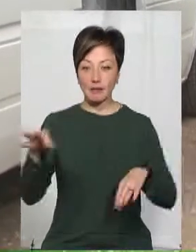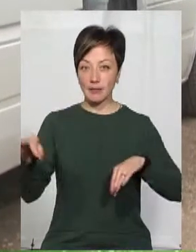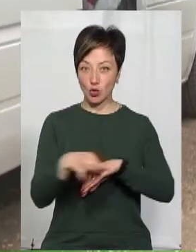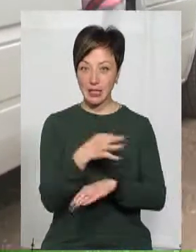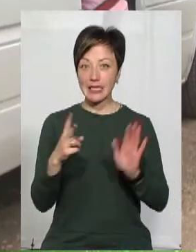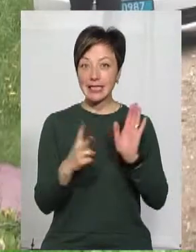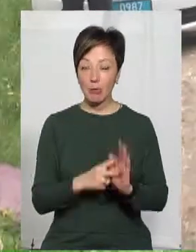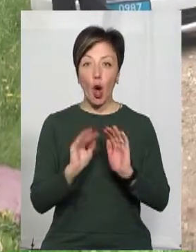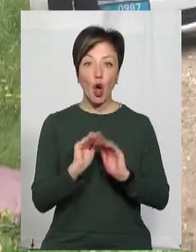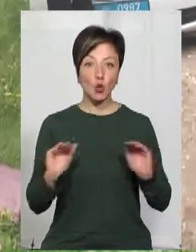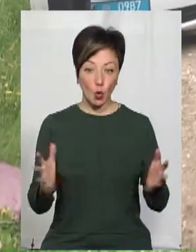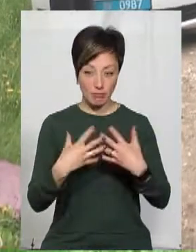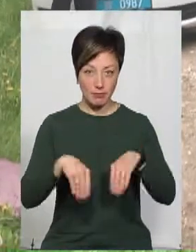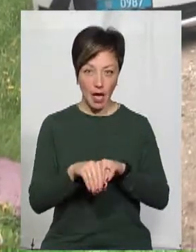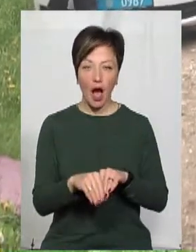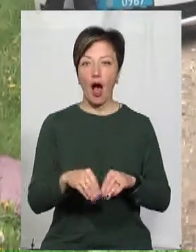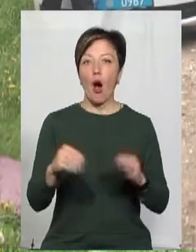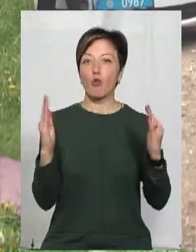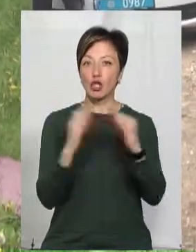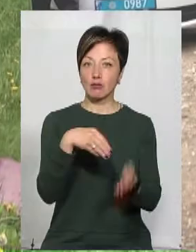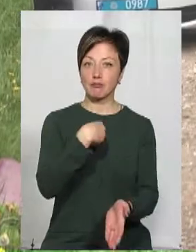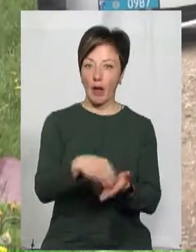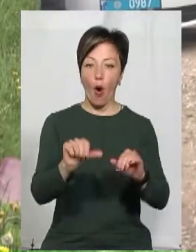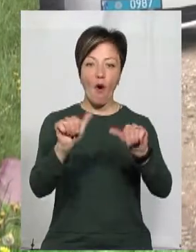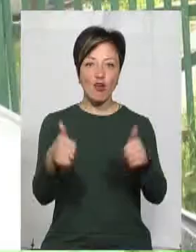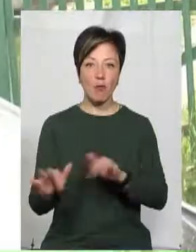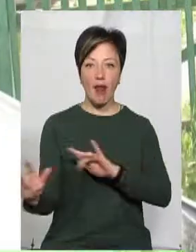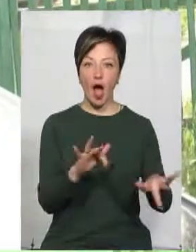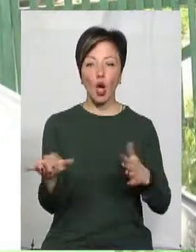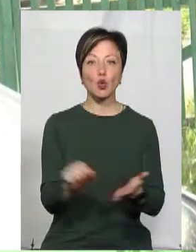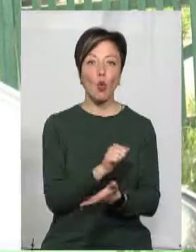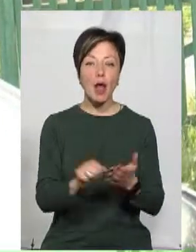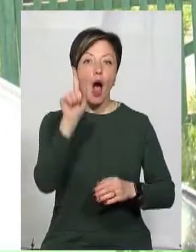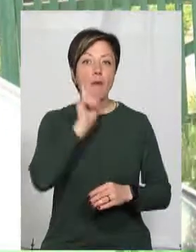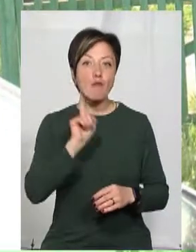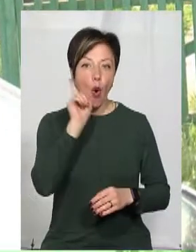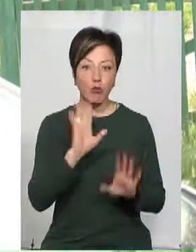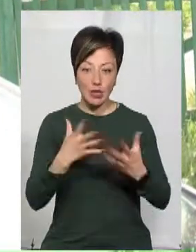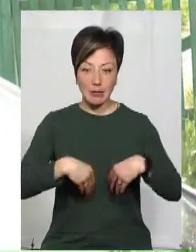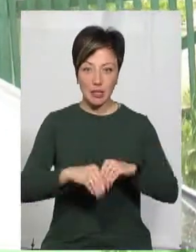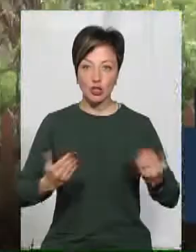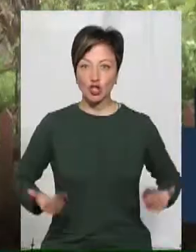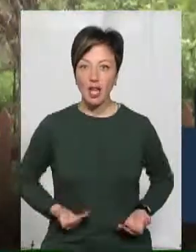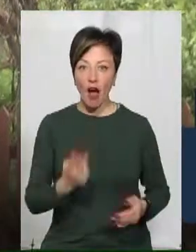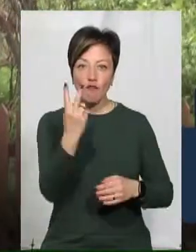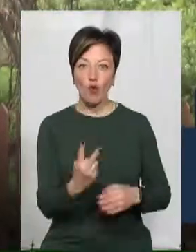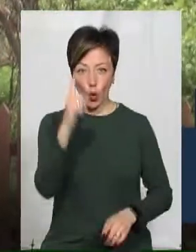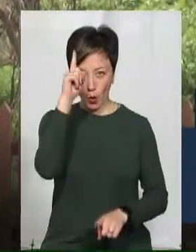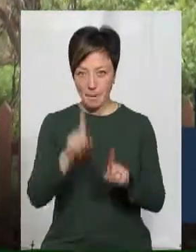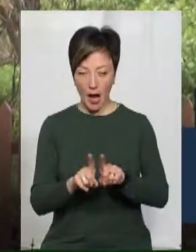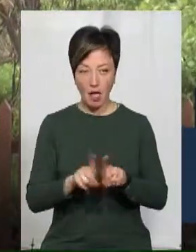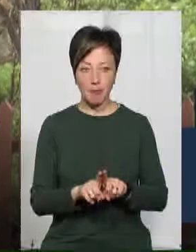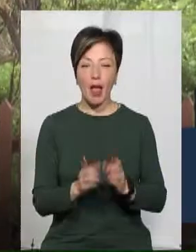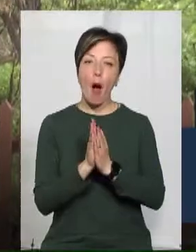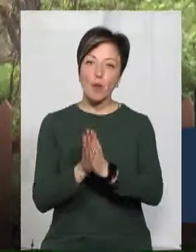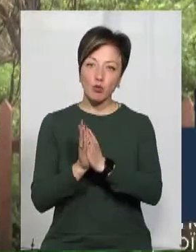доньок. Розповідає, в Глушківцях придбав будинок та наразі оформляє на нього документи. Поки будуть родиною жити вдвоюрідного брата. Ми попросили у